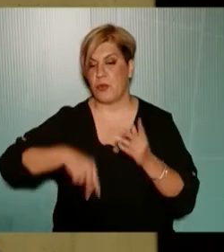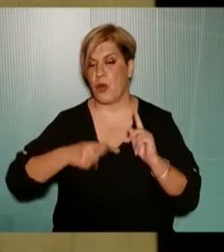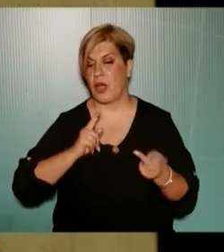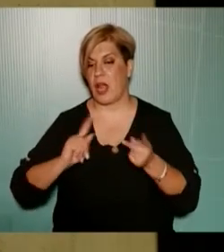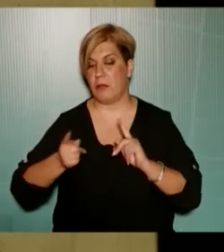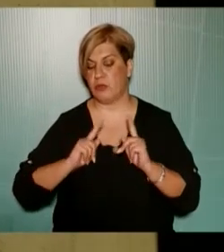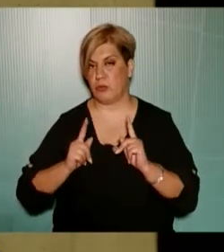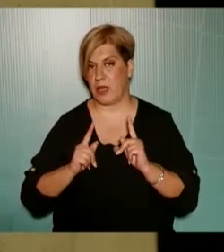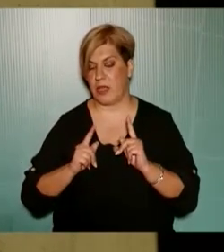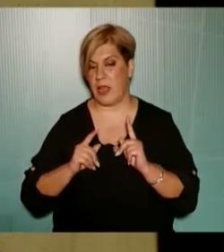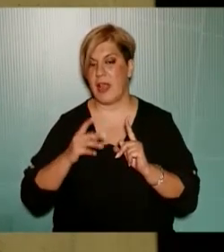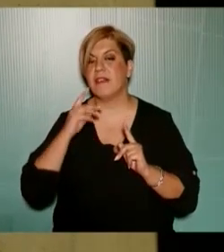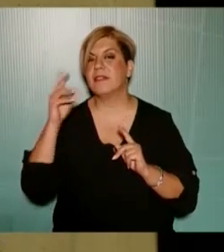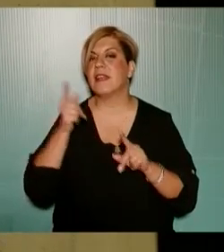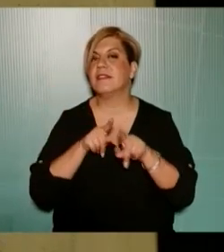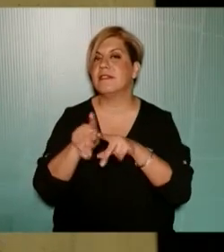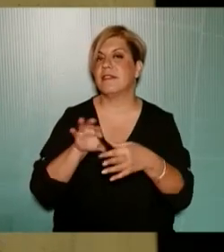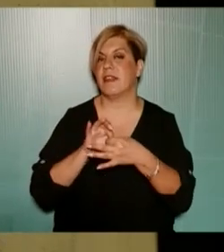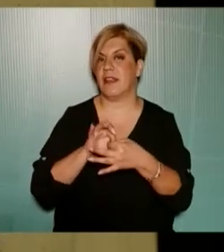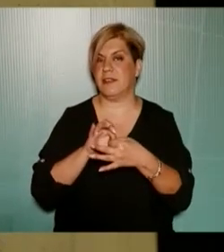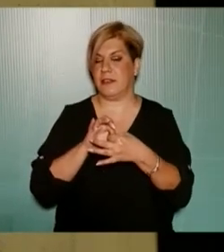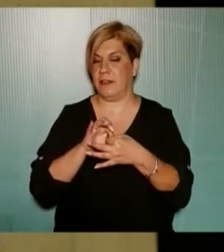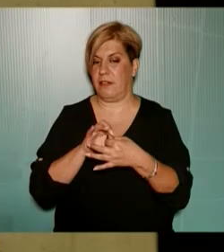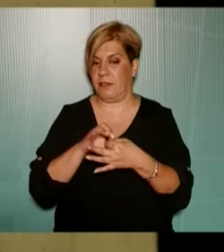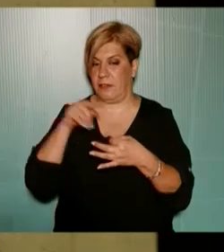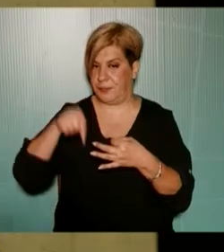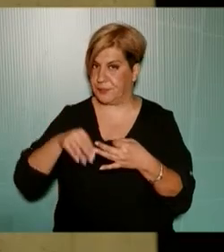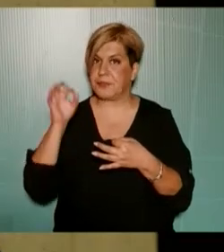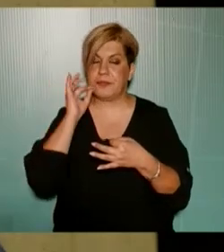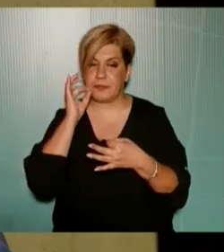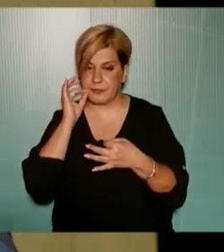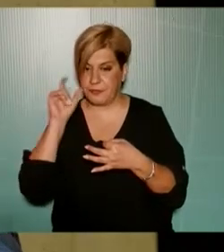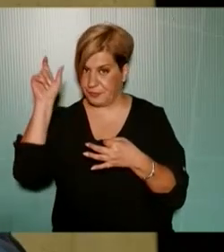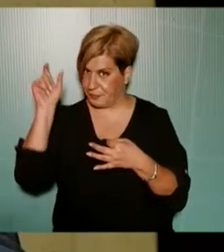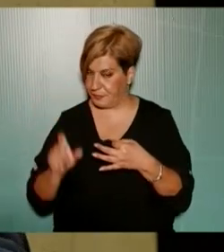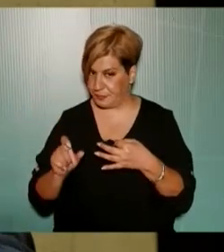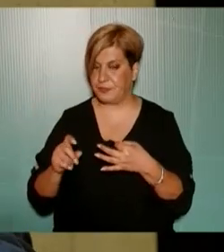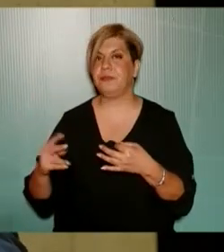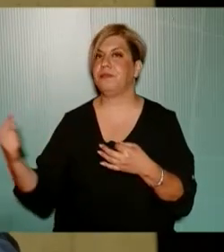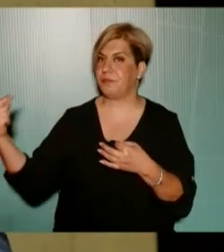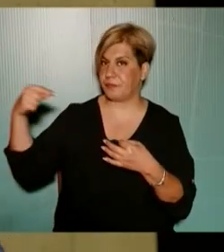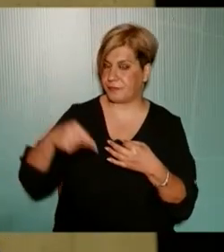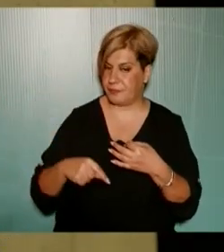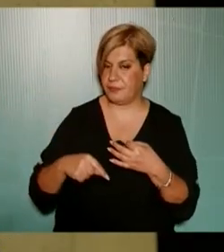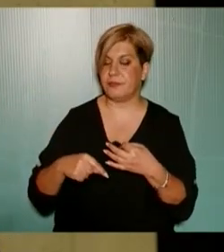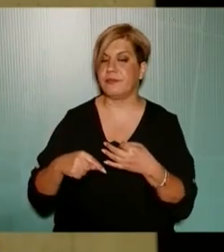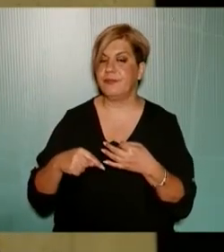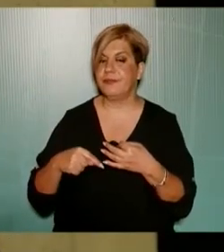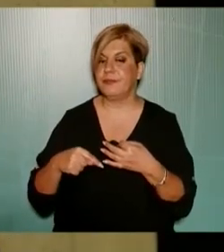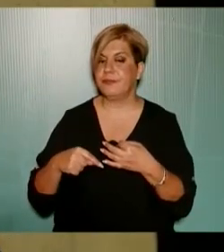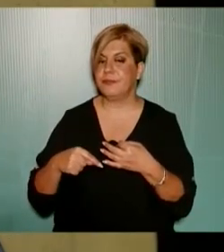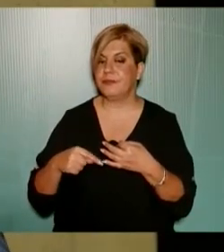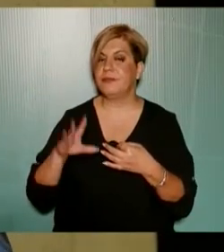ένα μνημόνιο συνεργασίας εδώ στη Θεσσαλονίκη με την παρουσία του η οποία